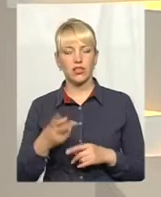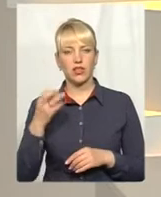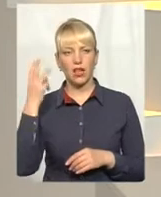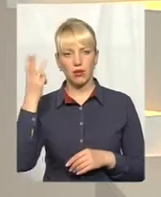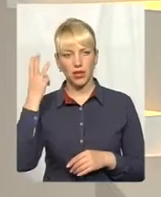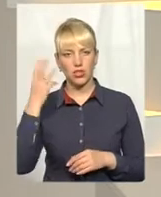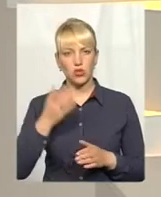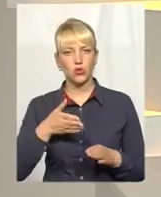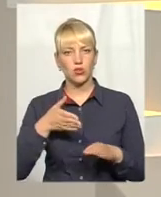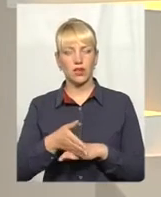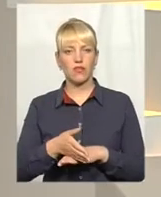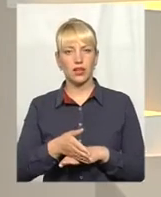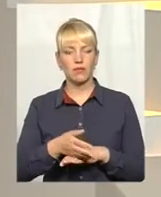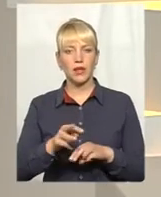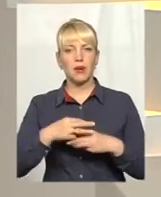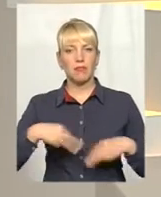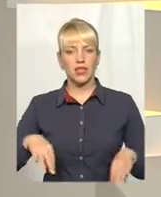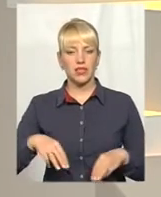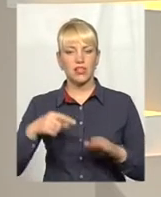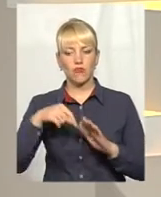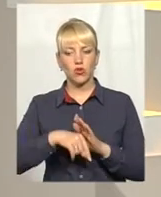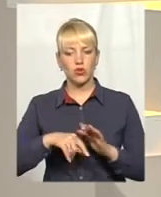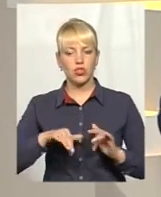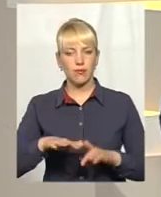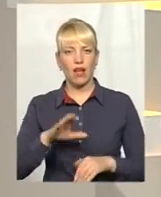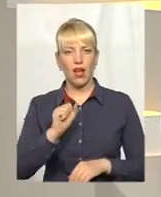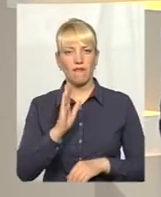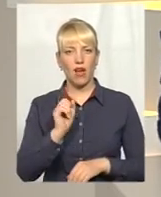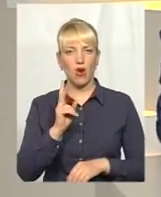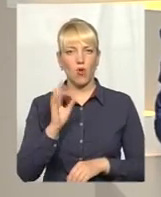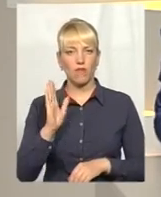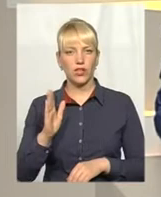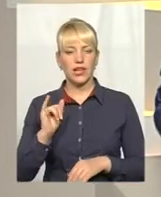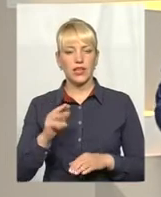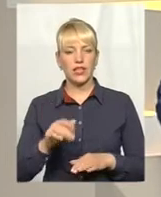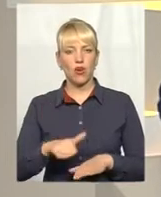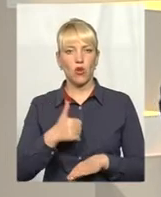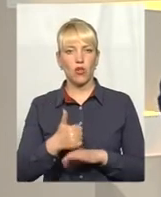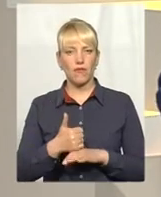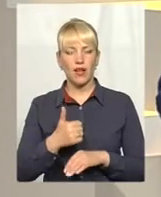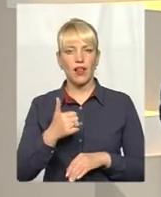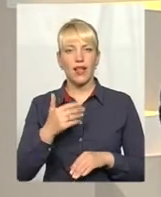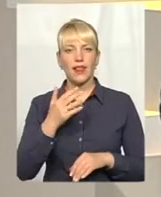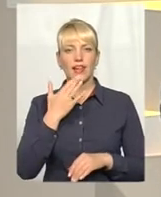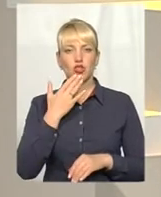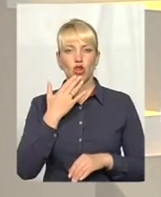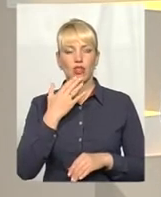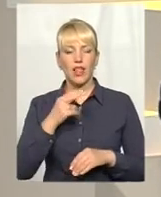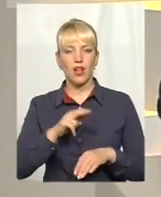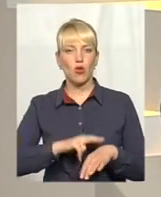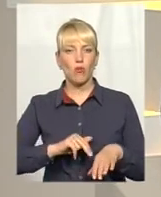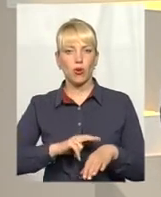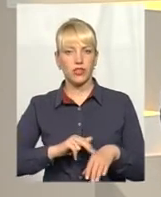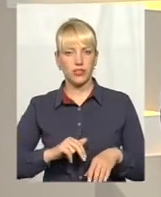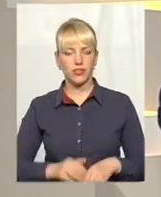Хмельниччину завітав міністр внутрішніх справ Арсен Аваков та голова Нацполіції, патрульної поліції